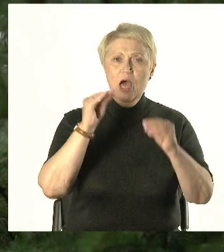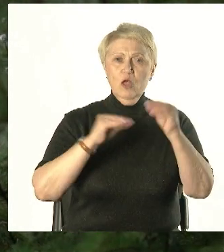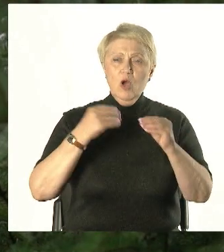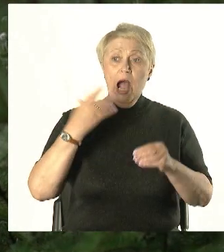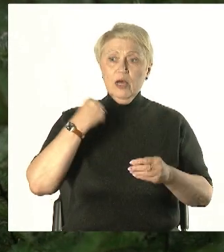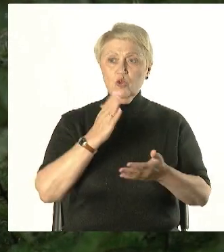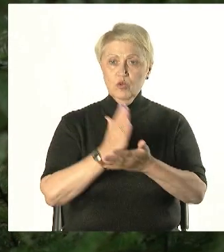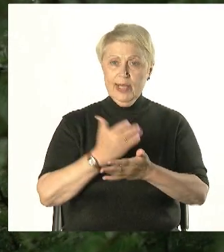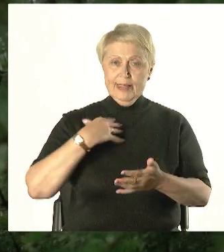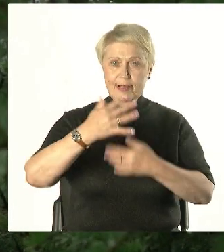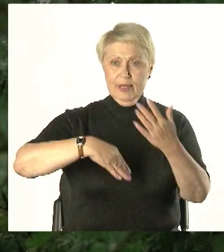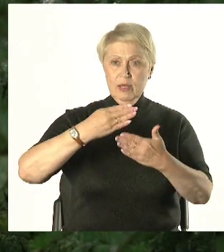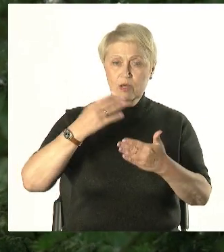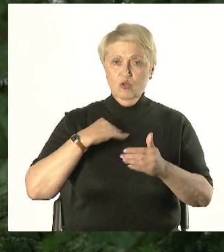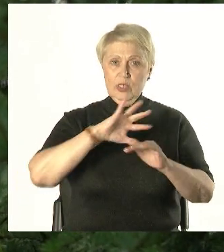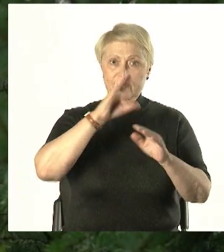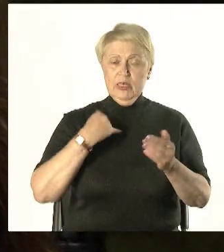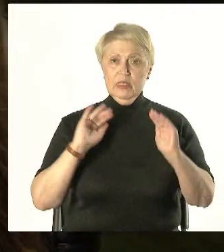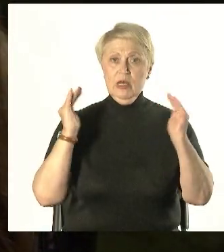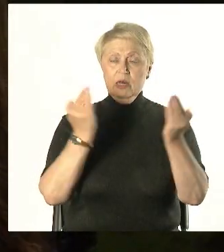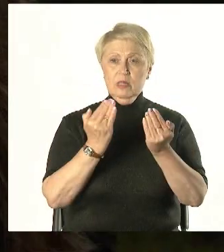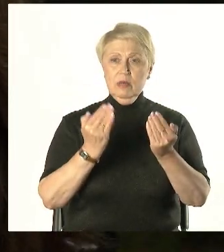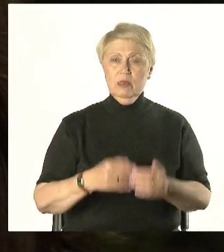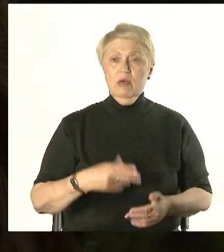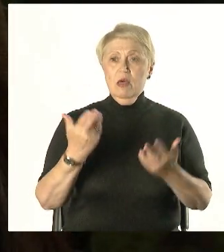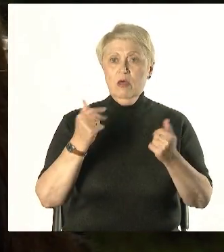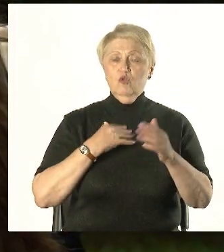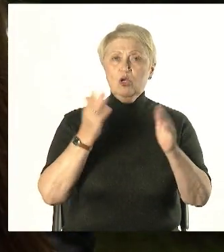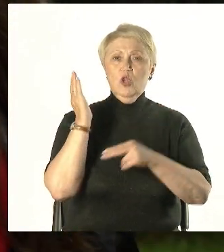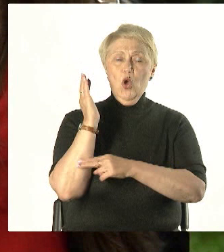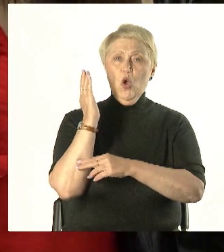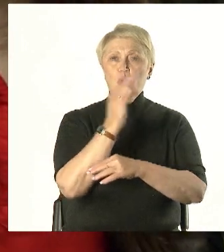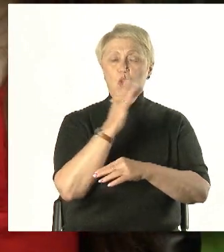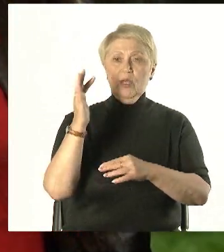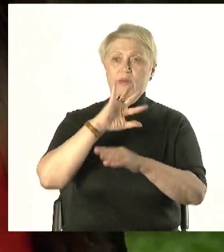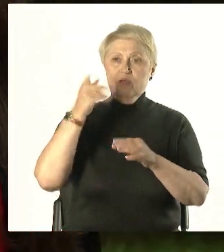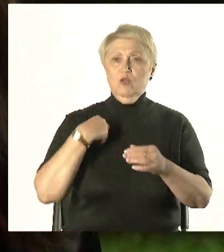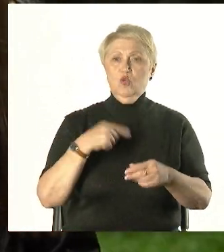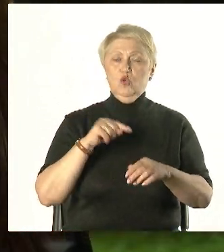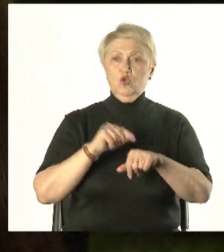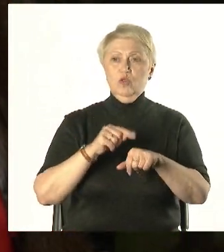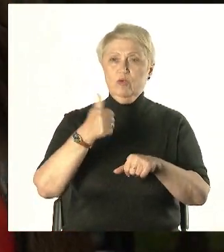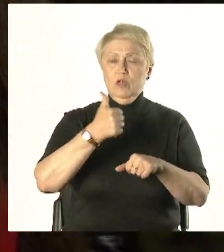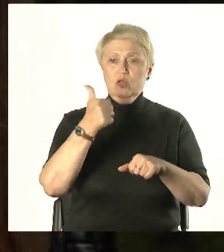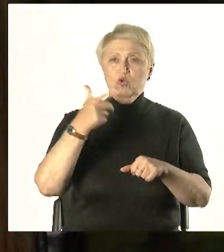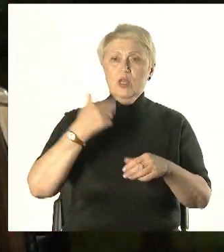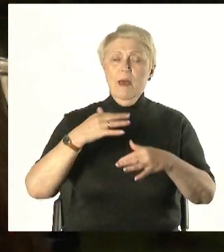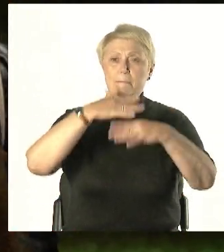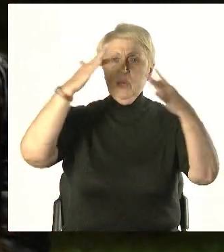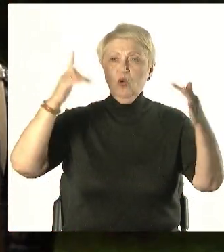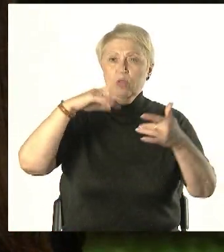надежно изолированы. То есть елки себя здесь чувствуют хорошо? Прекрасно. Ну, вы, наверное, сами видите, что природа здесь просто цветет.